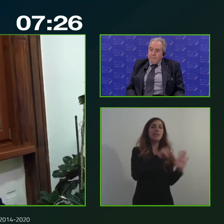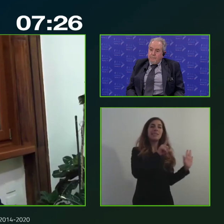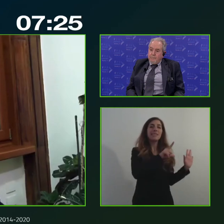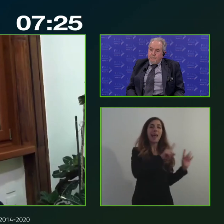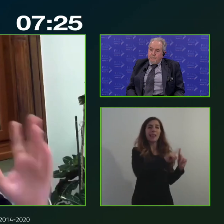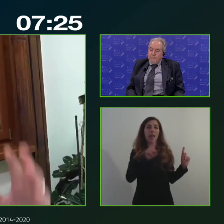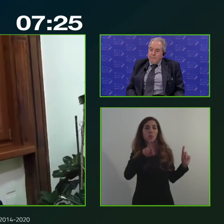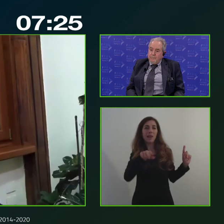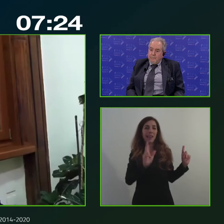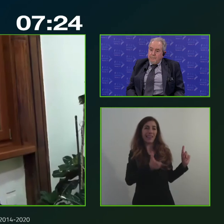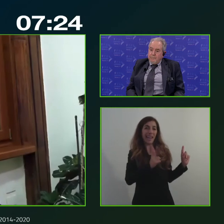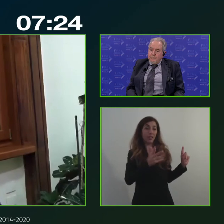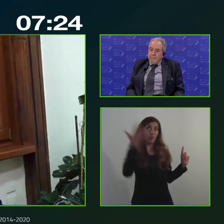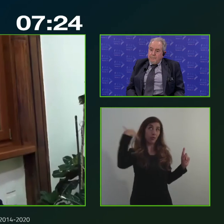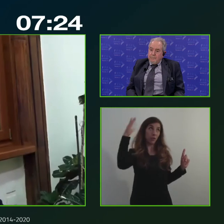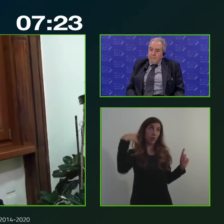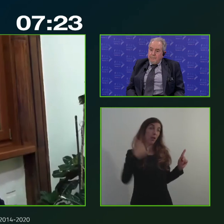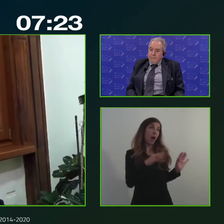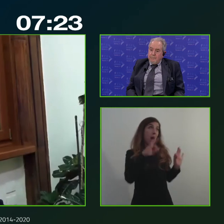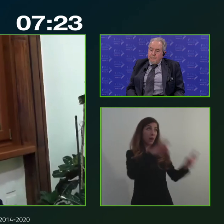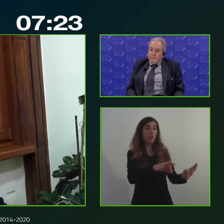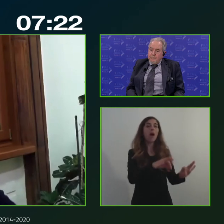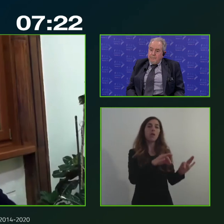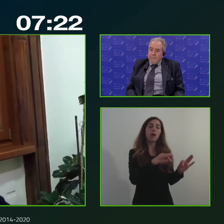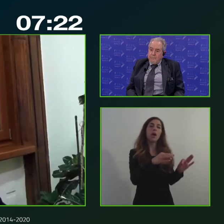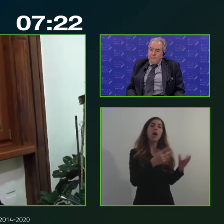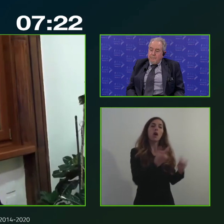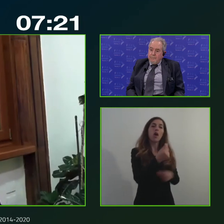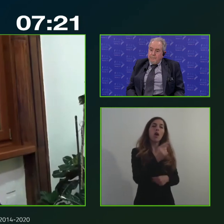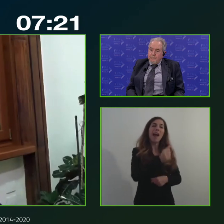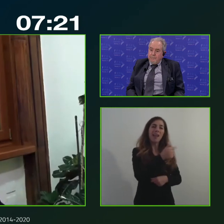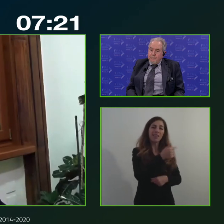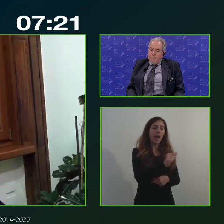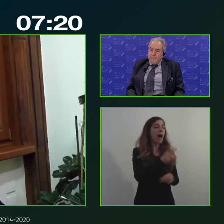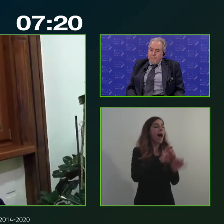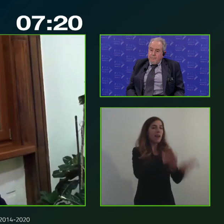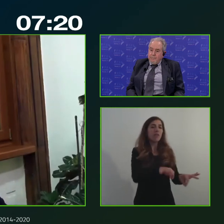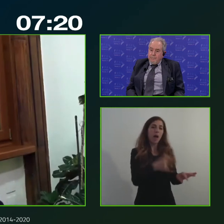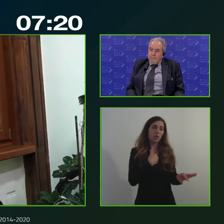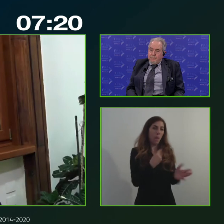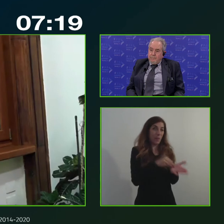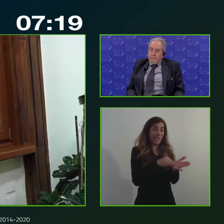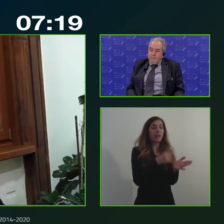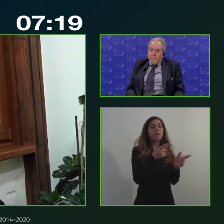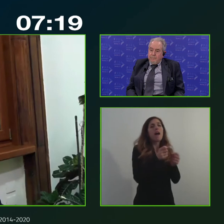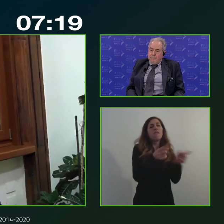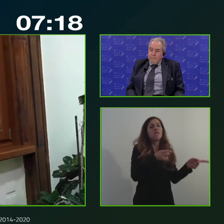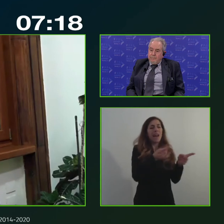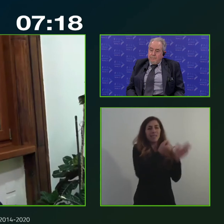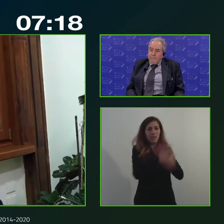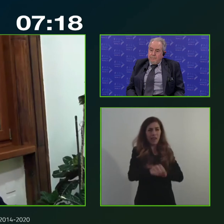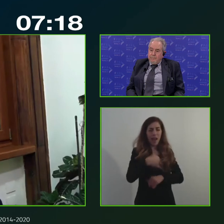gestire il programma 713 precedente con GATT diciamo già nella fase finale però ho avuto la possibilità per esempio di